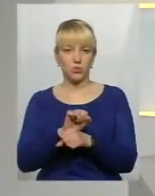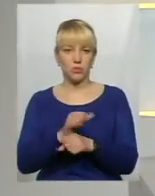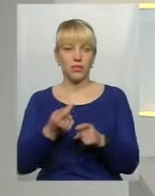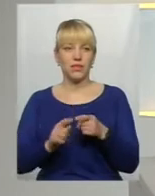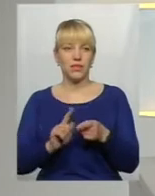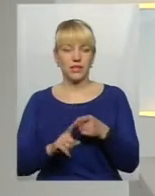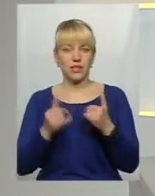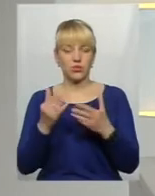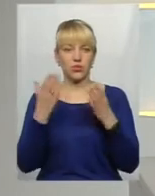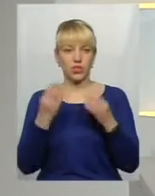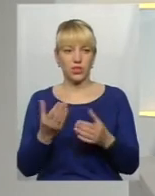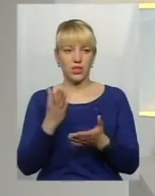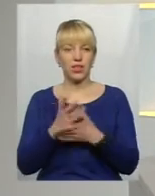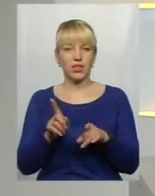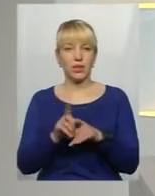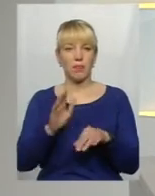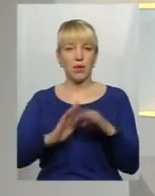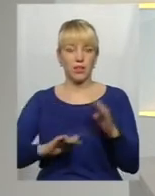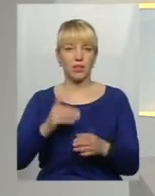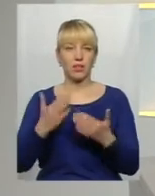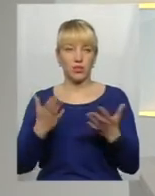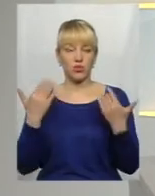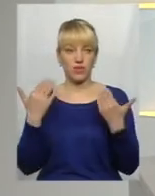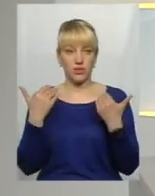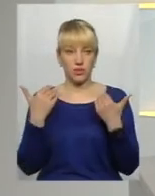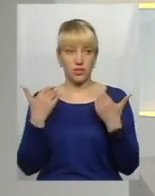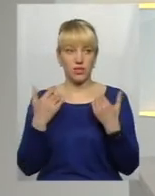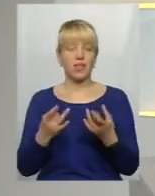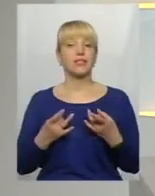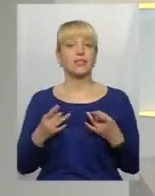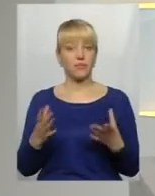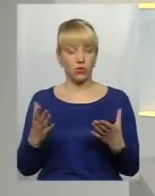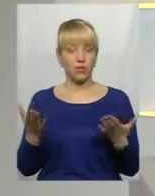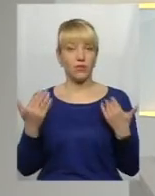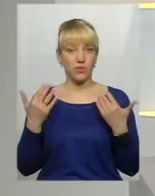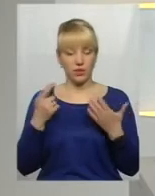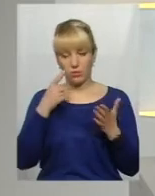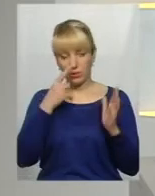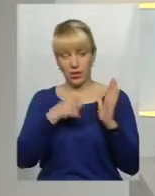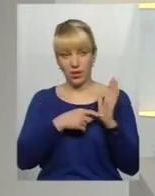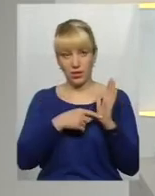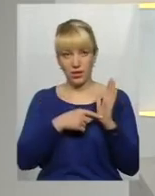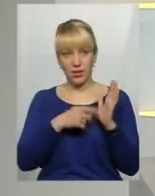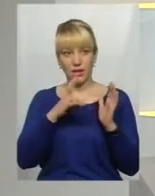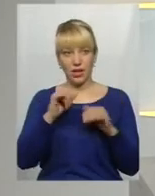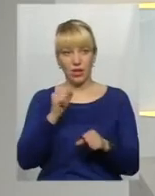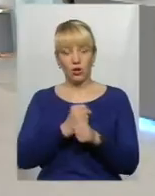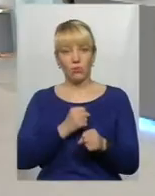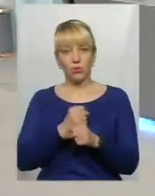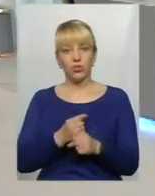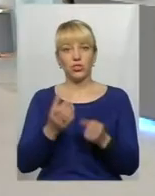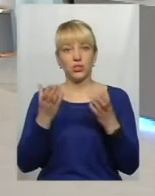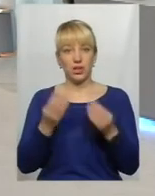таки, на сьогоднішній день існує така практика. Якщо вихідний, святковий вихідний припадає на робочий день,